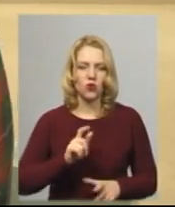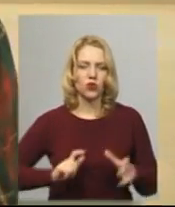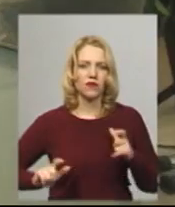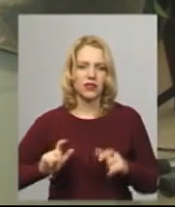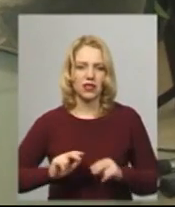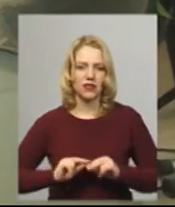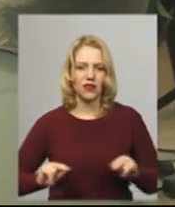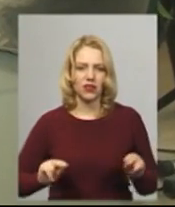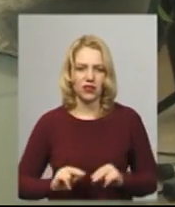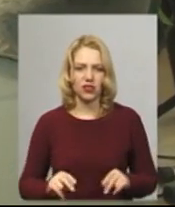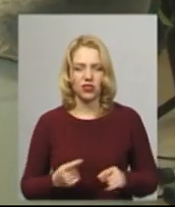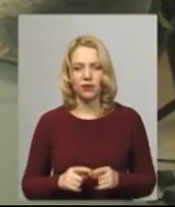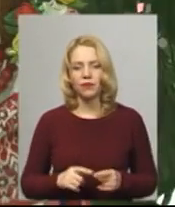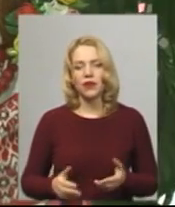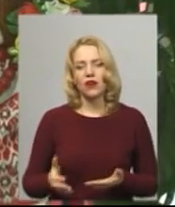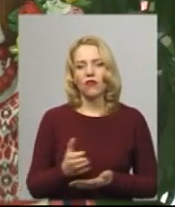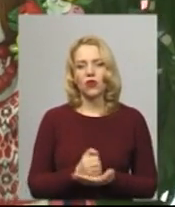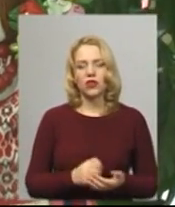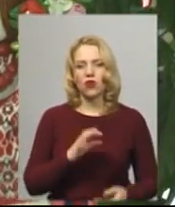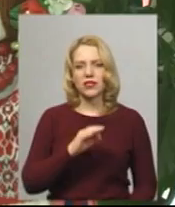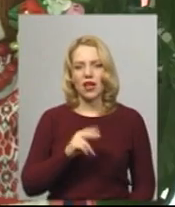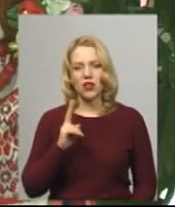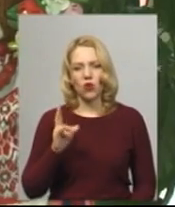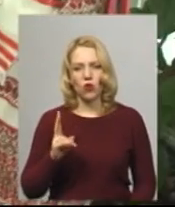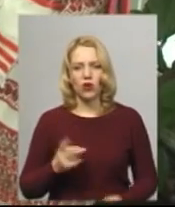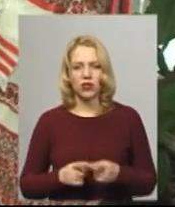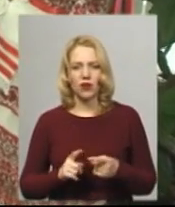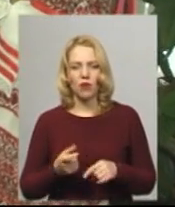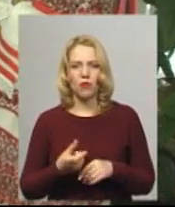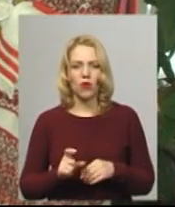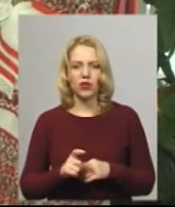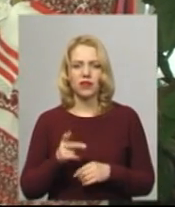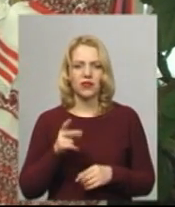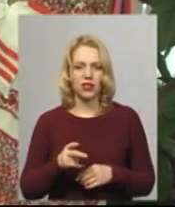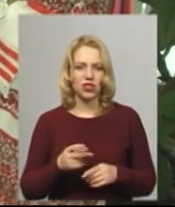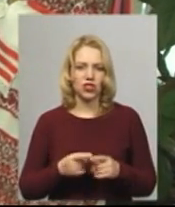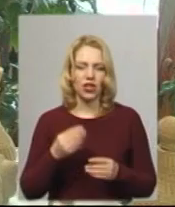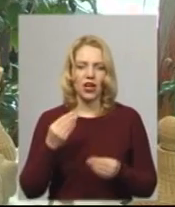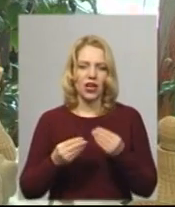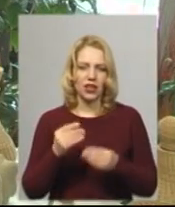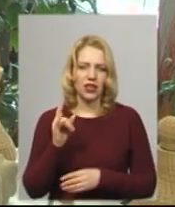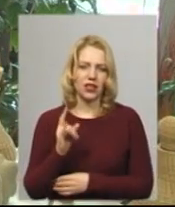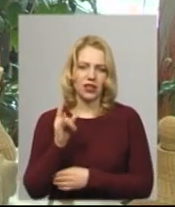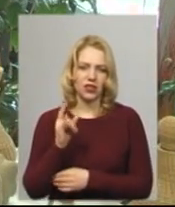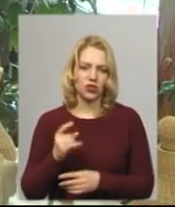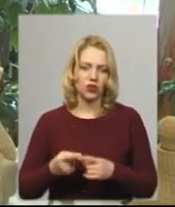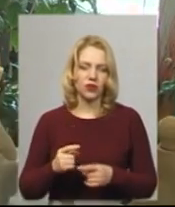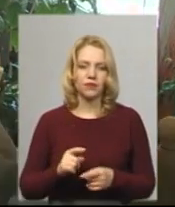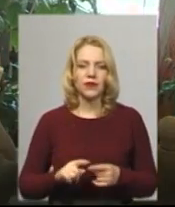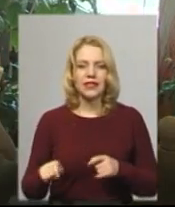викладачів. У колекції Оксани Корнєвої понад 2 тисячі іграшок. Проводляє їх переважно натуральної тканини. Коли у мене